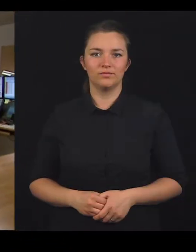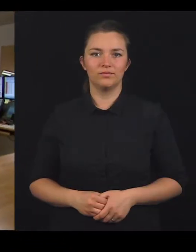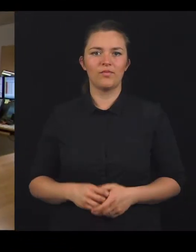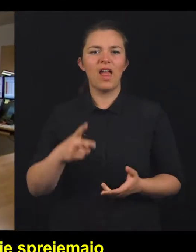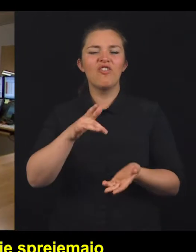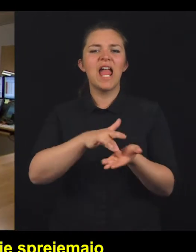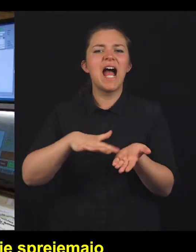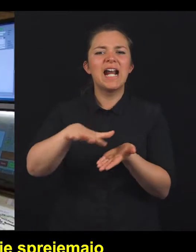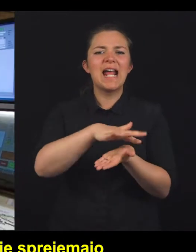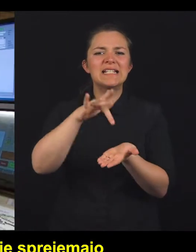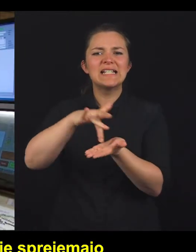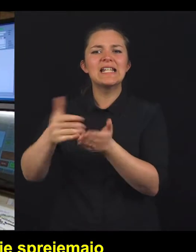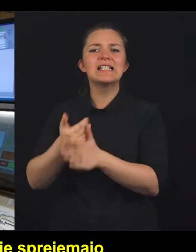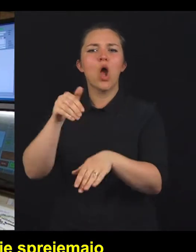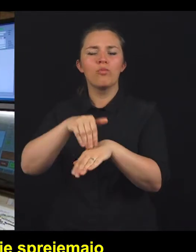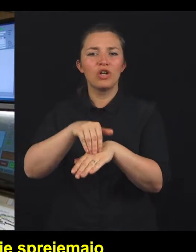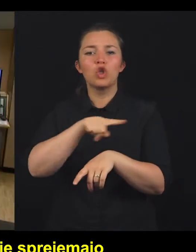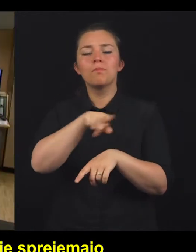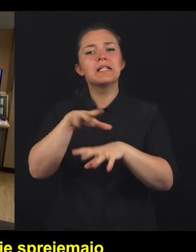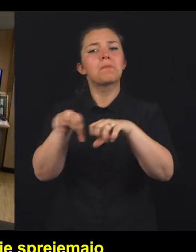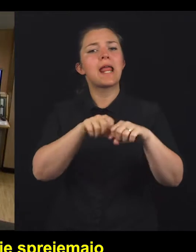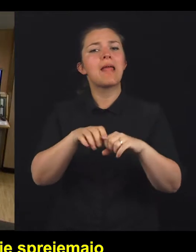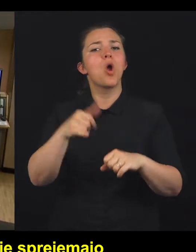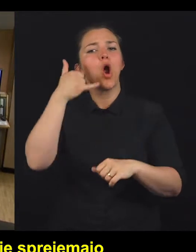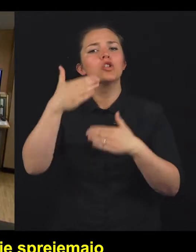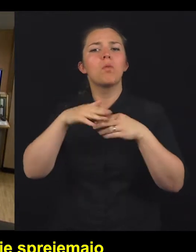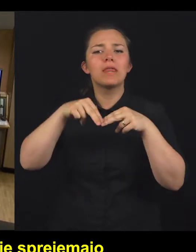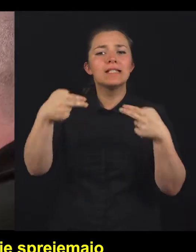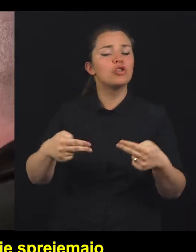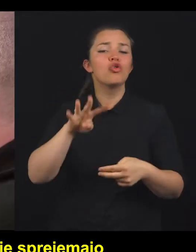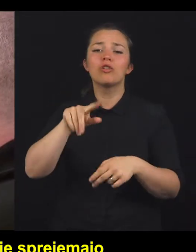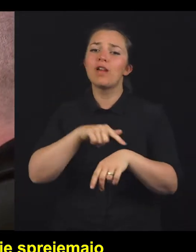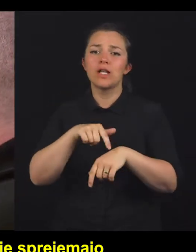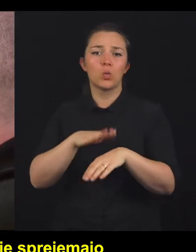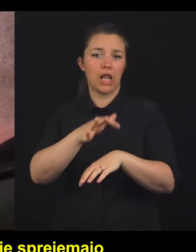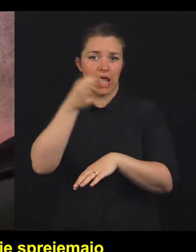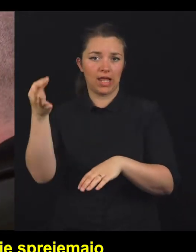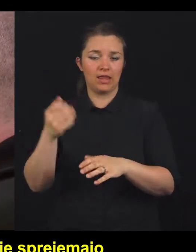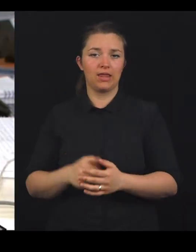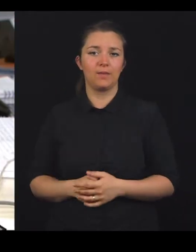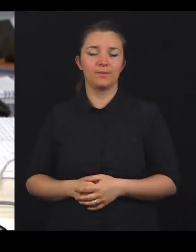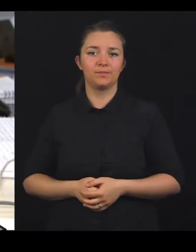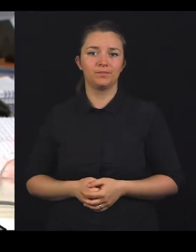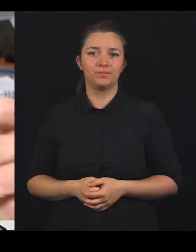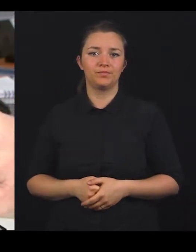V regijskih centrih za obveščanje sprejemajo klice ob nesrečah 24 ur na dan.